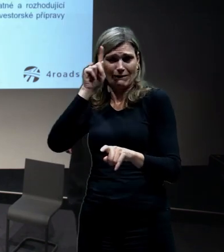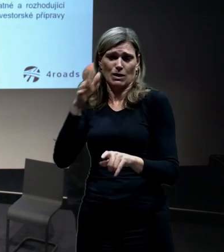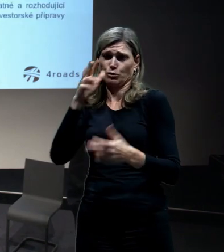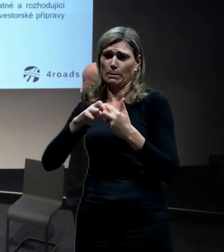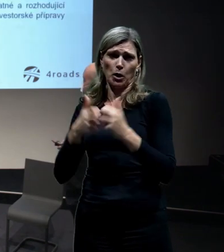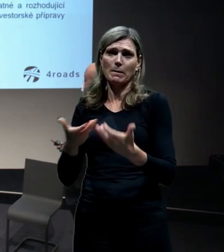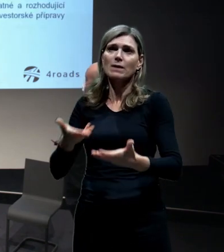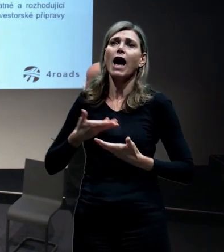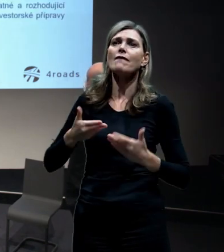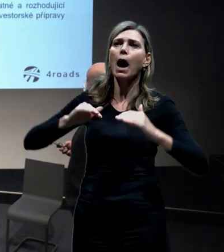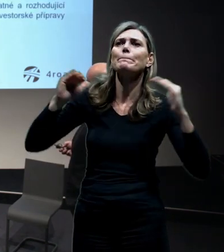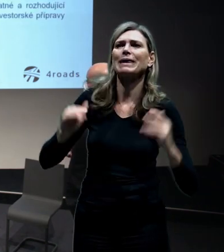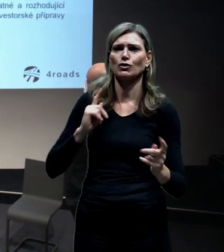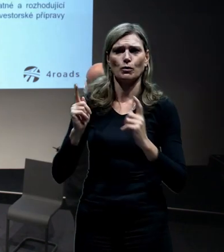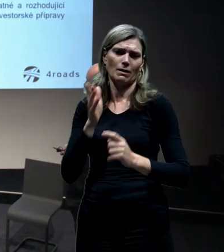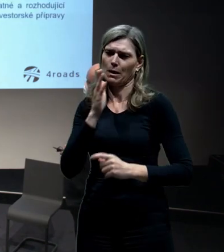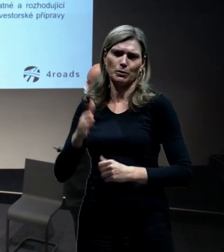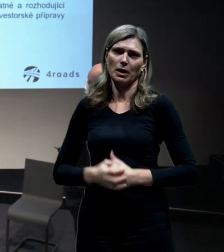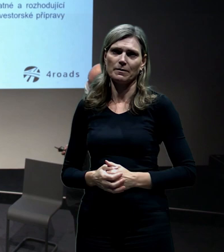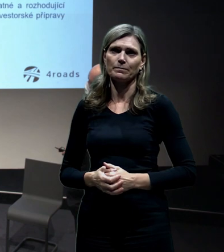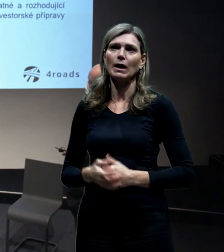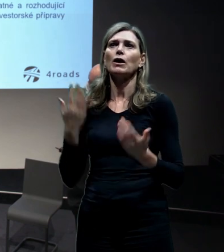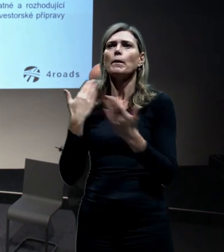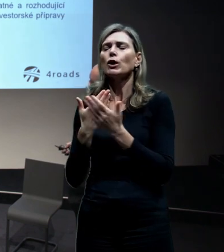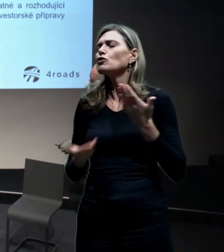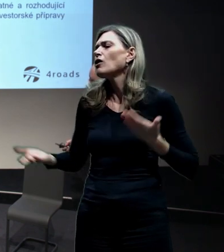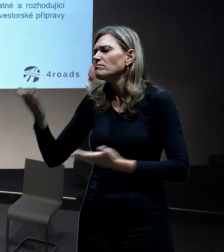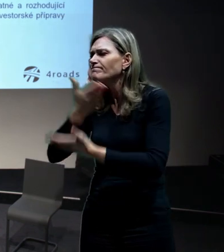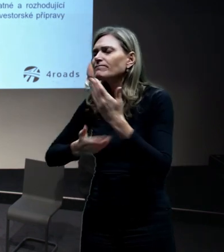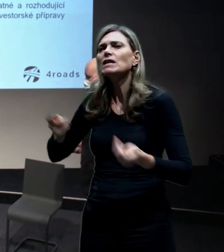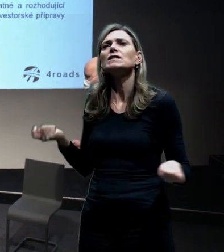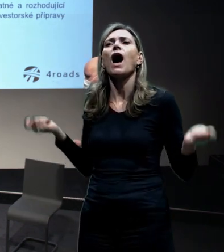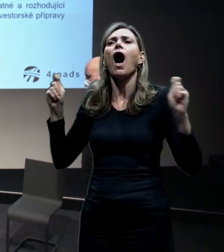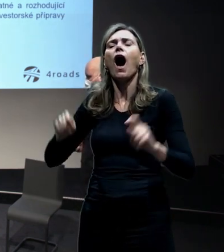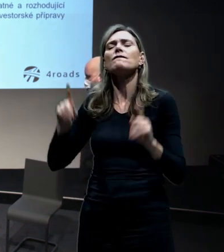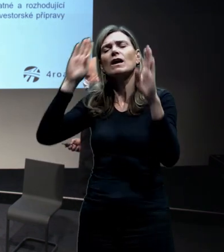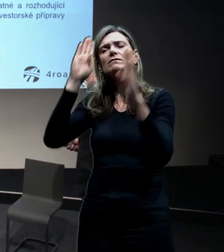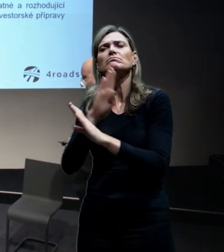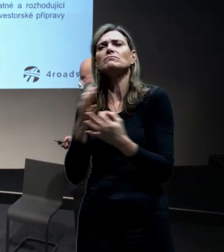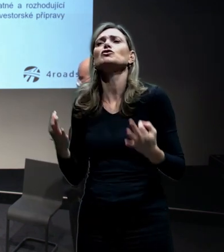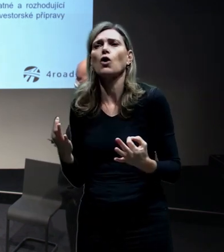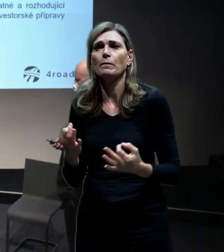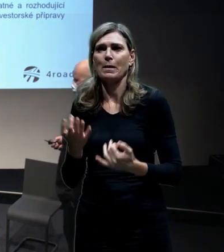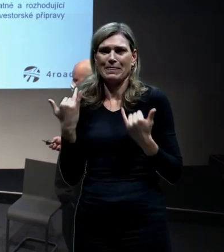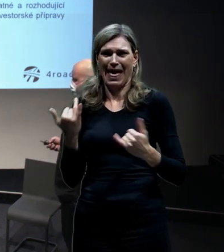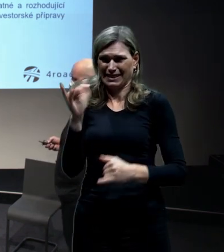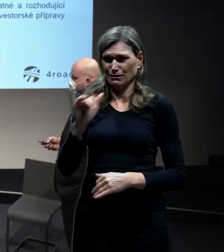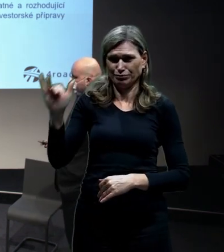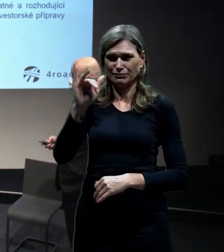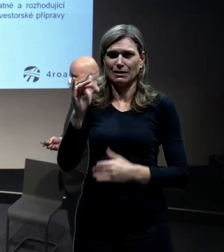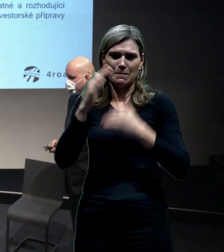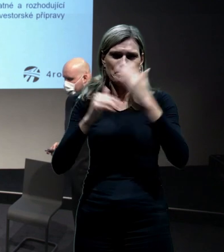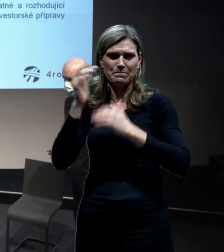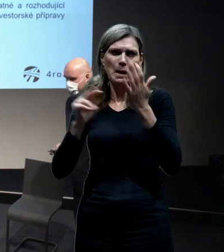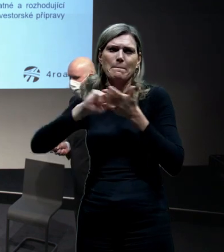K čemu jsme došli? Došli jsme k tomu, že nahrazení těch třech staveb,